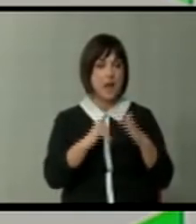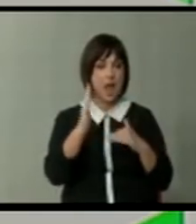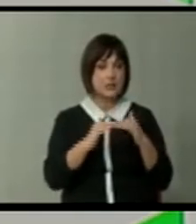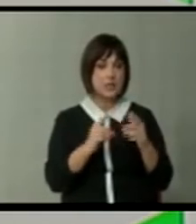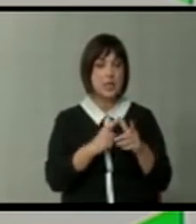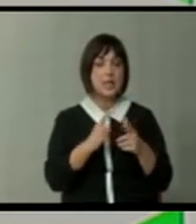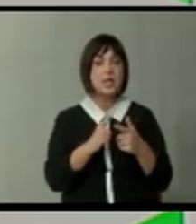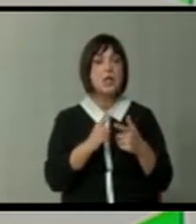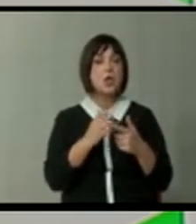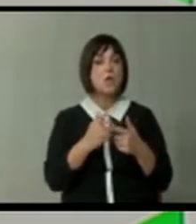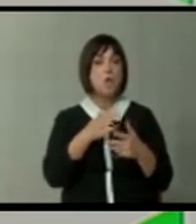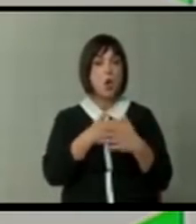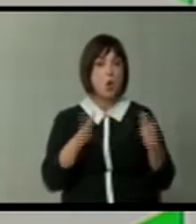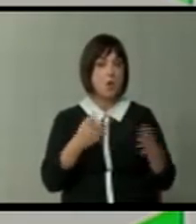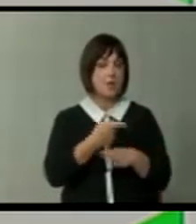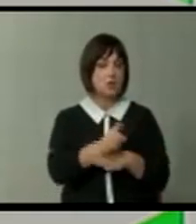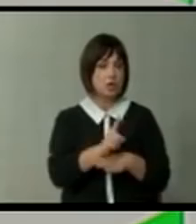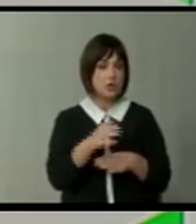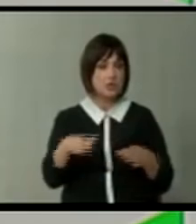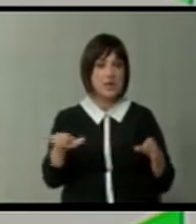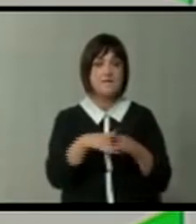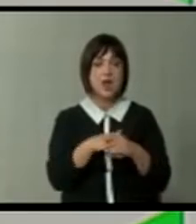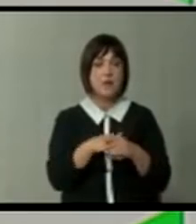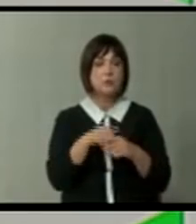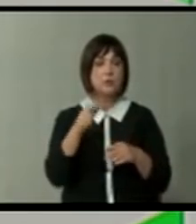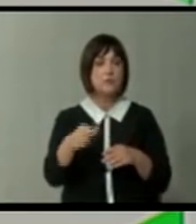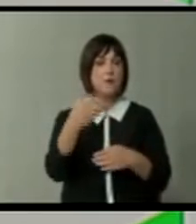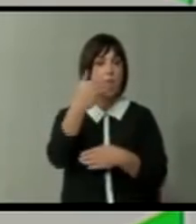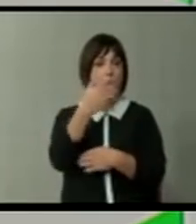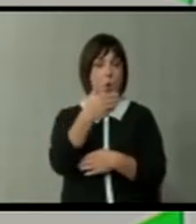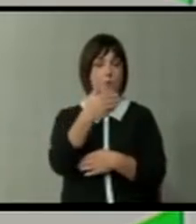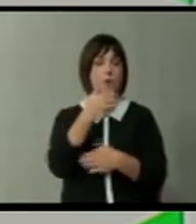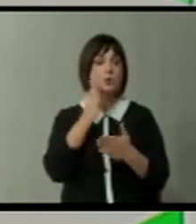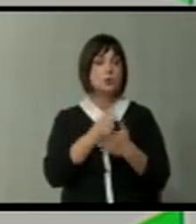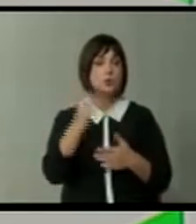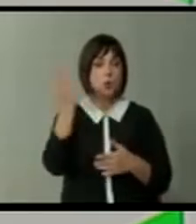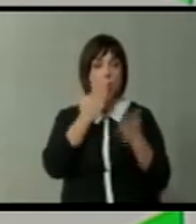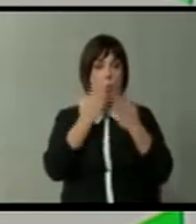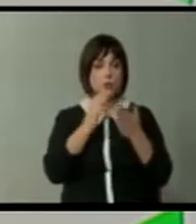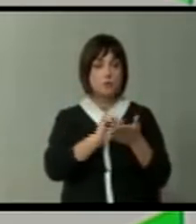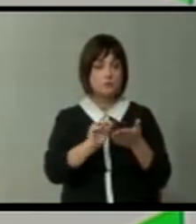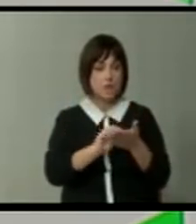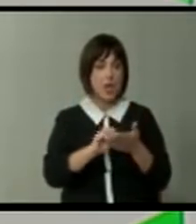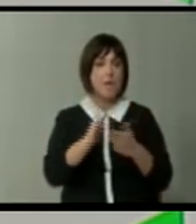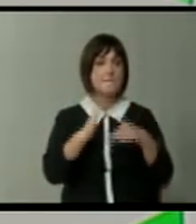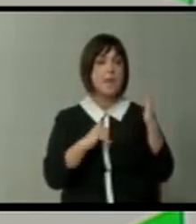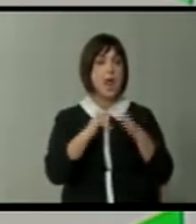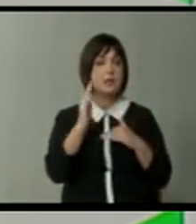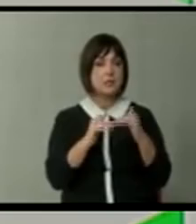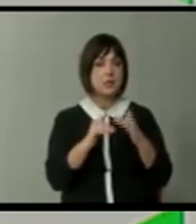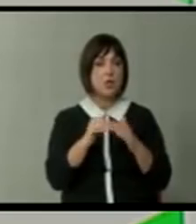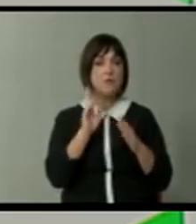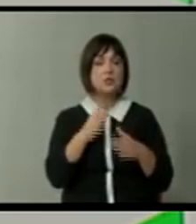или практика и тие имат големи шанси да се вработат во тие компанији, заќе тие учат и теорија и практика за да